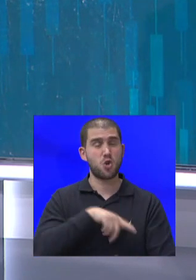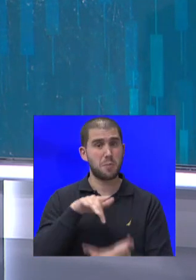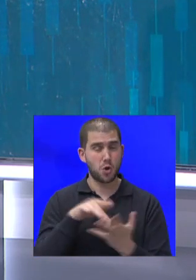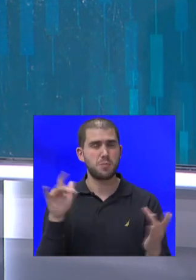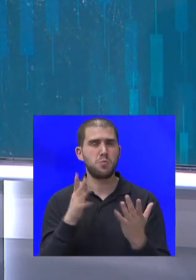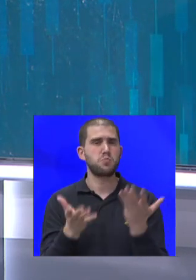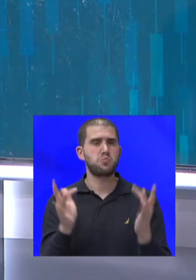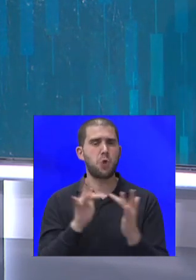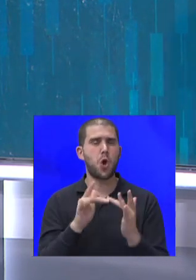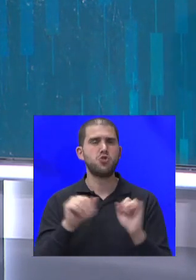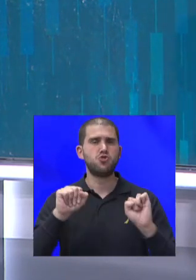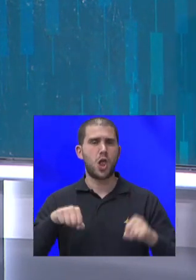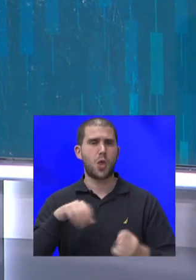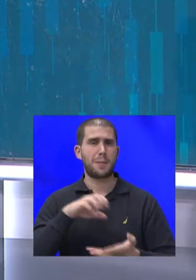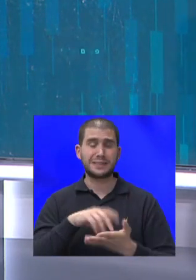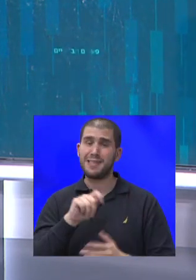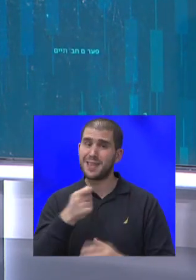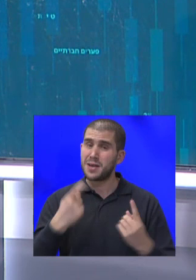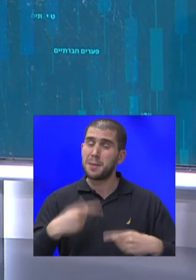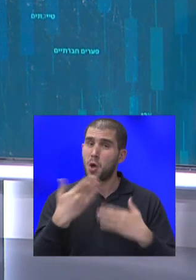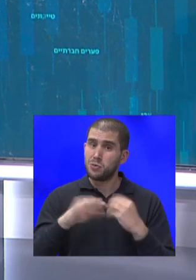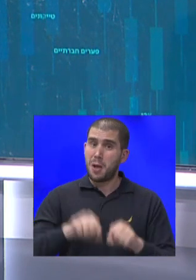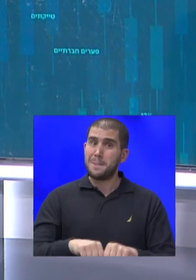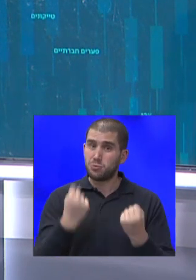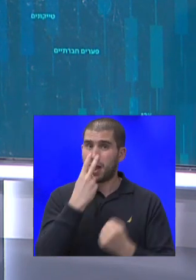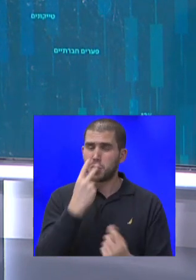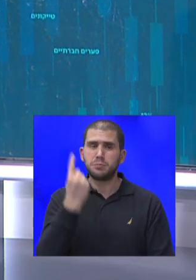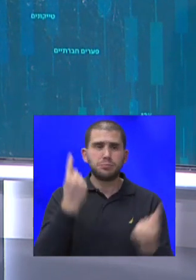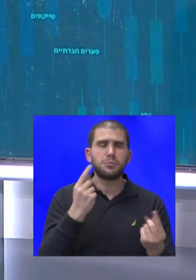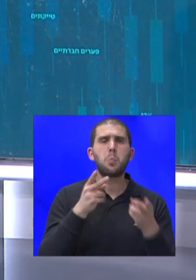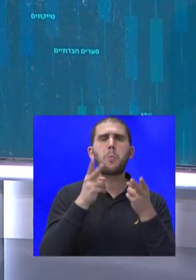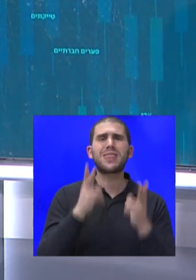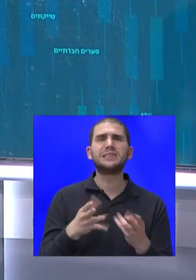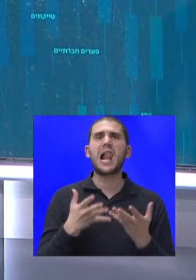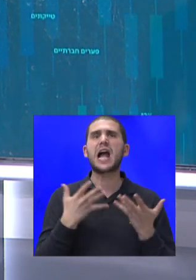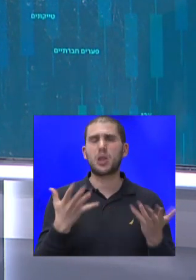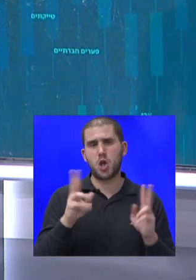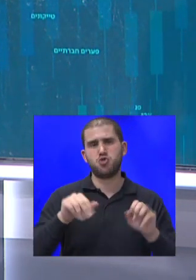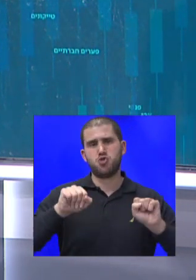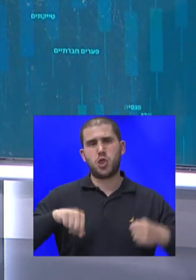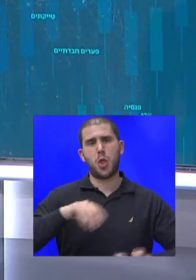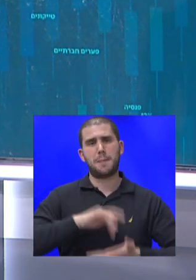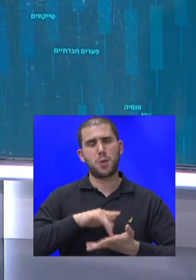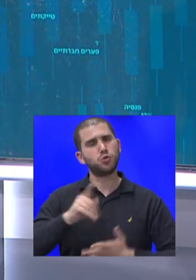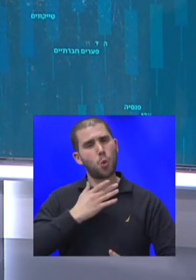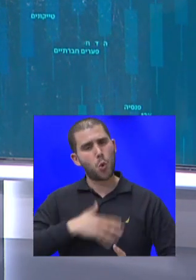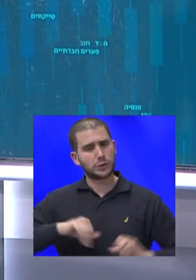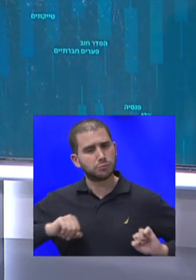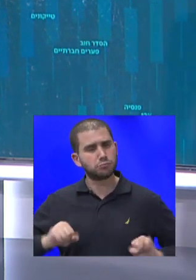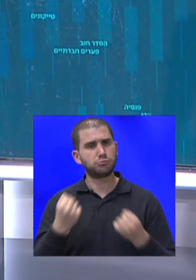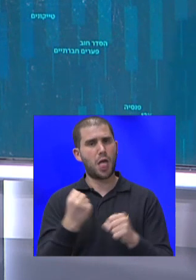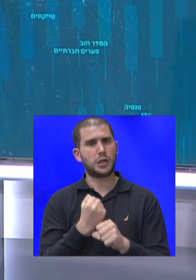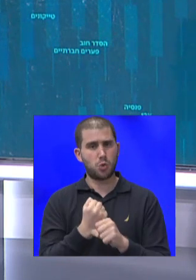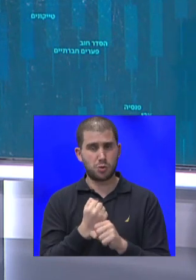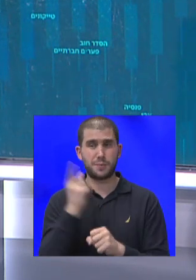דווקא בימים האלה של המשבר ראינו פתאום את הפוטנציאל האדיר שיש לשלטון המקומי כשהוא רוצה לעשות משהו. היישובים שקפצו